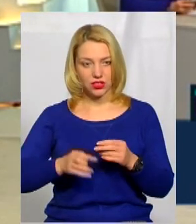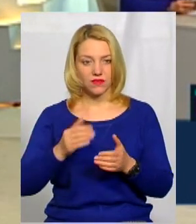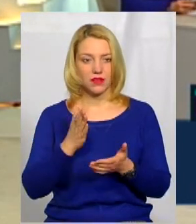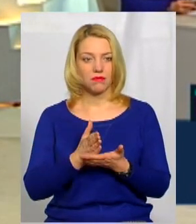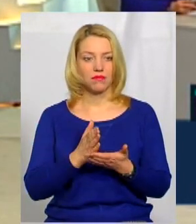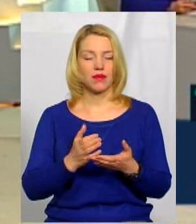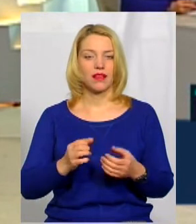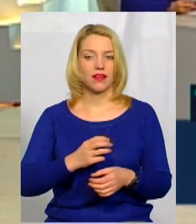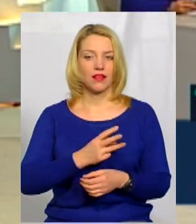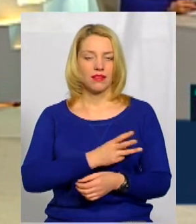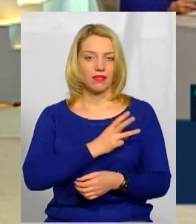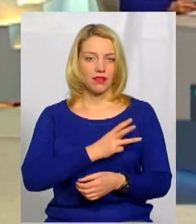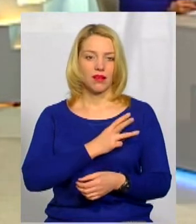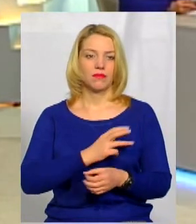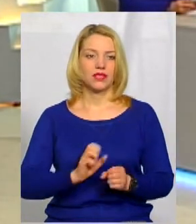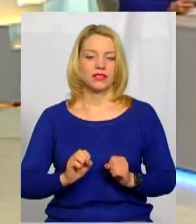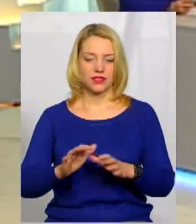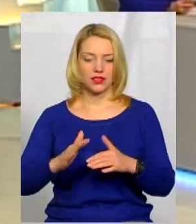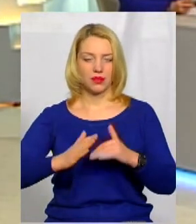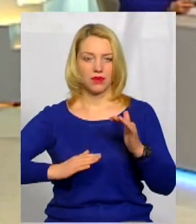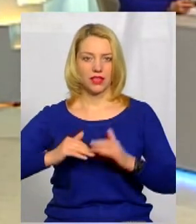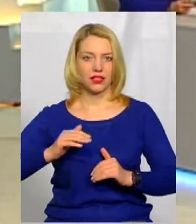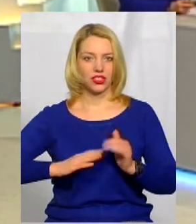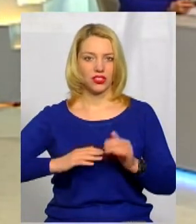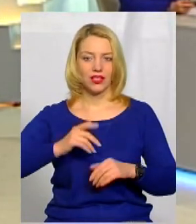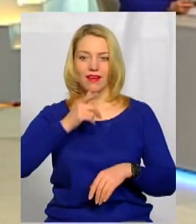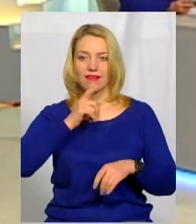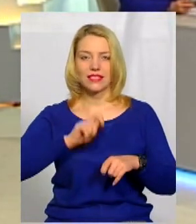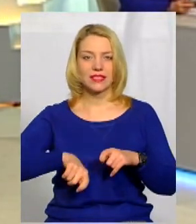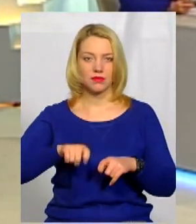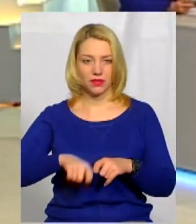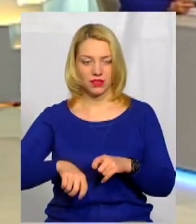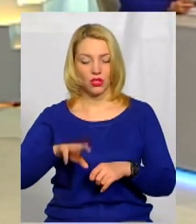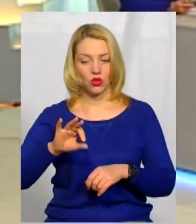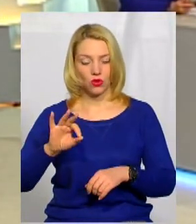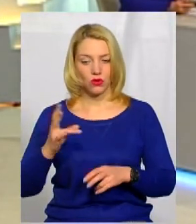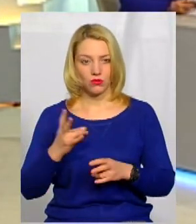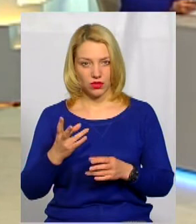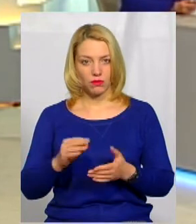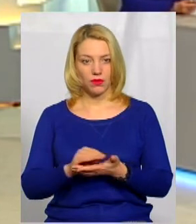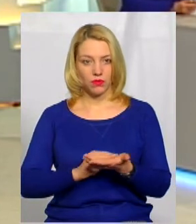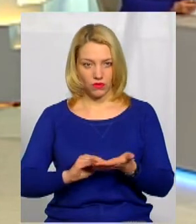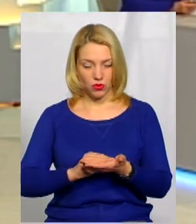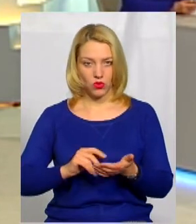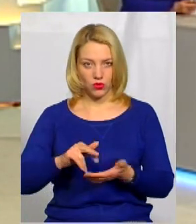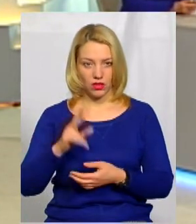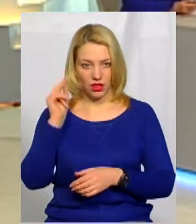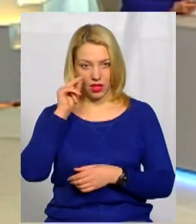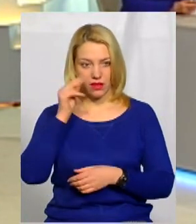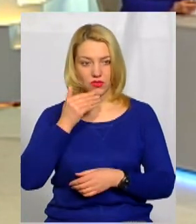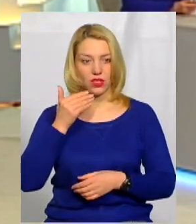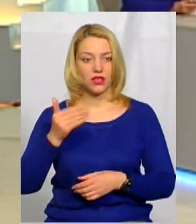здати практичний іспит, то йому треба повторно йти на навчання?